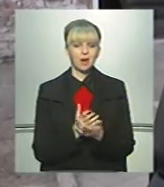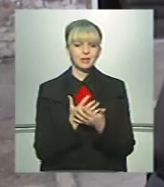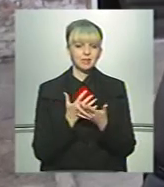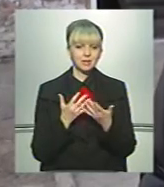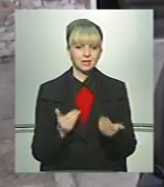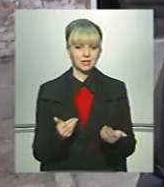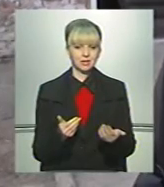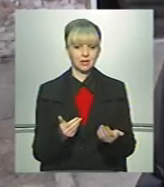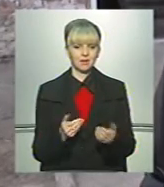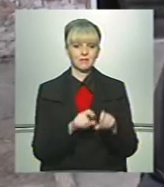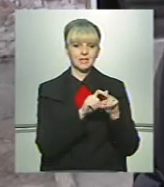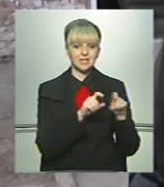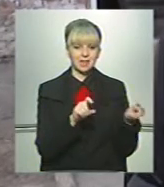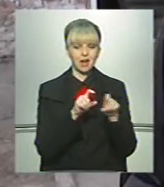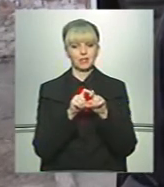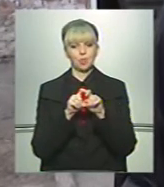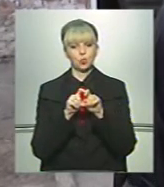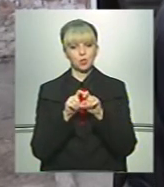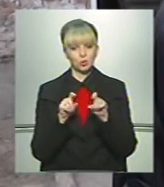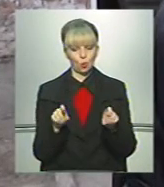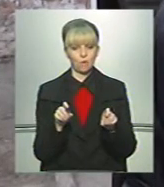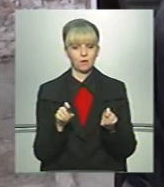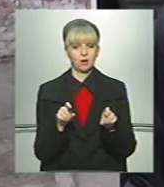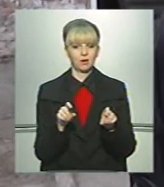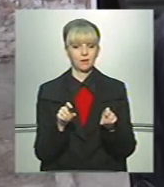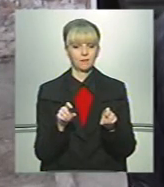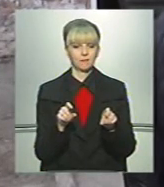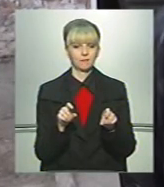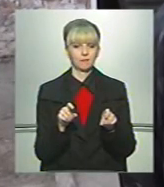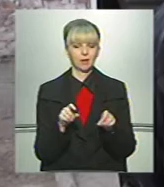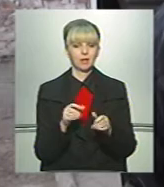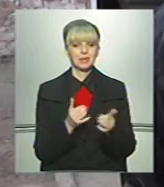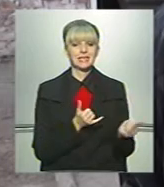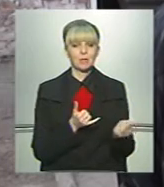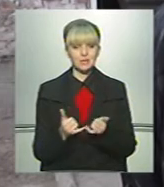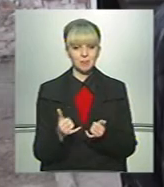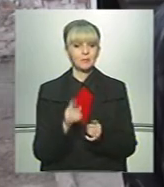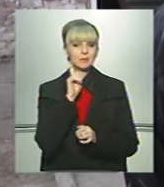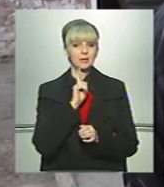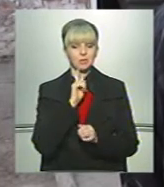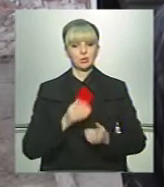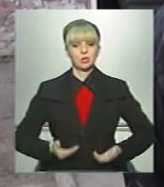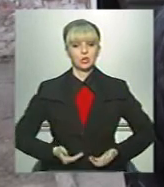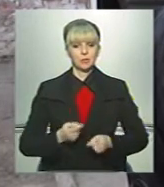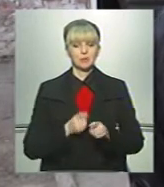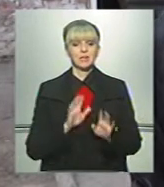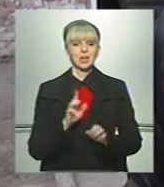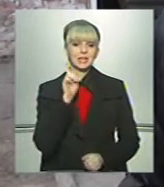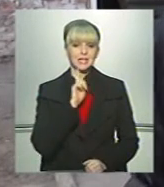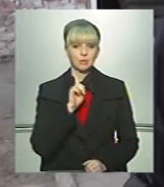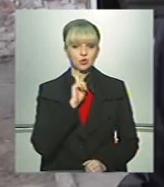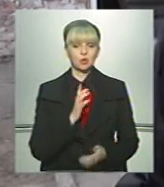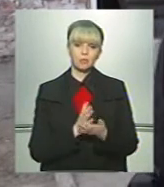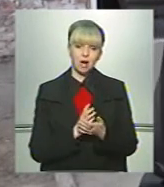різних закладах, установах, забезпечені тимчасовим житлом. Але це ж все тимчасово.